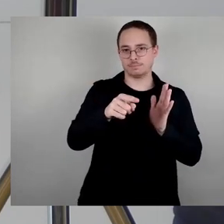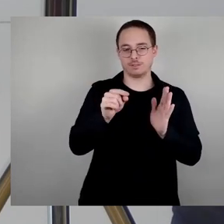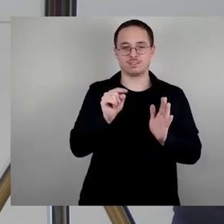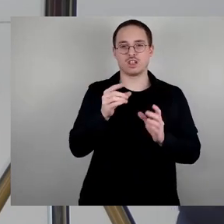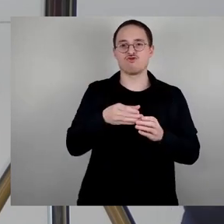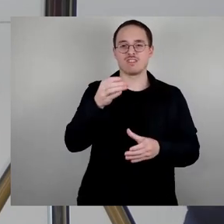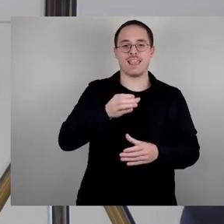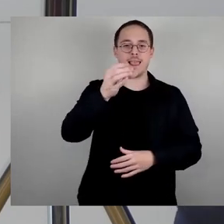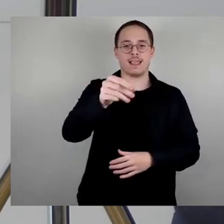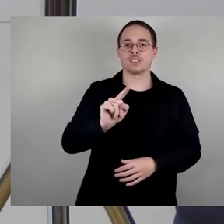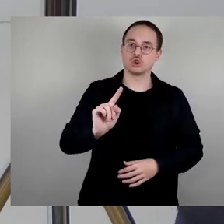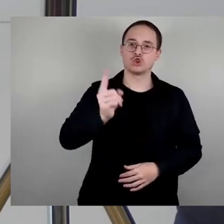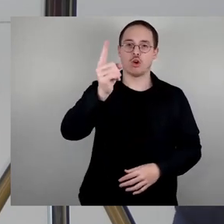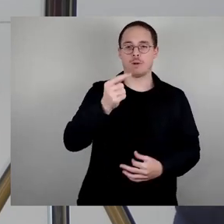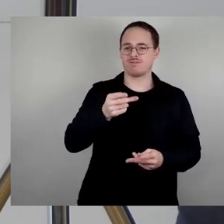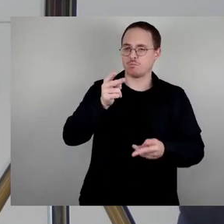beschädigt wurde oder